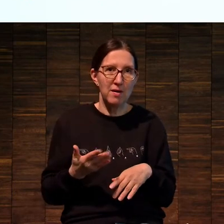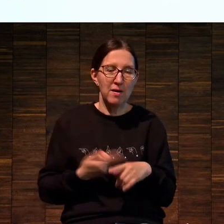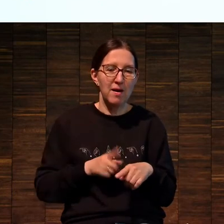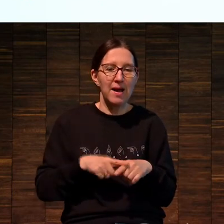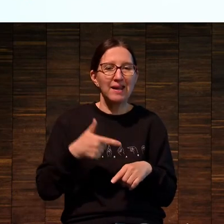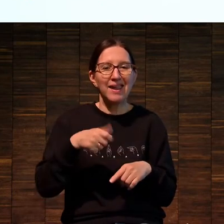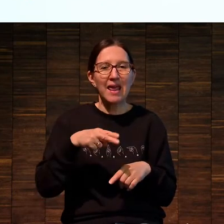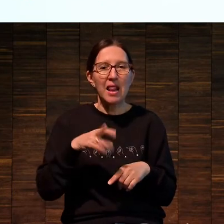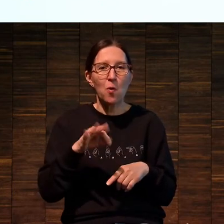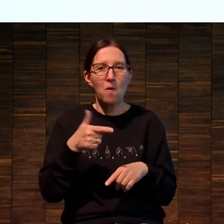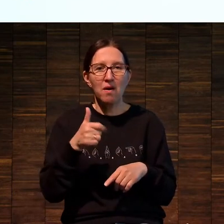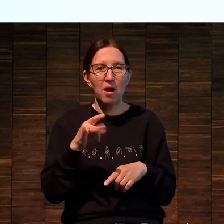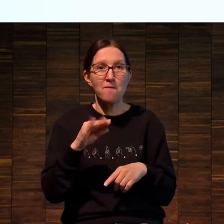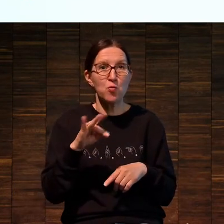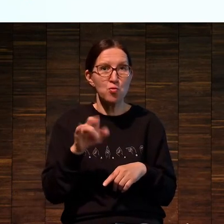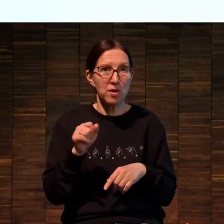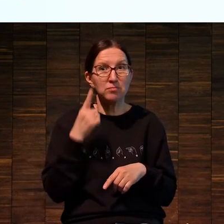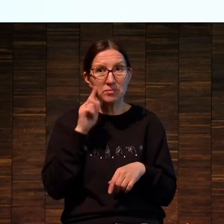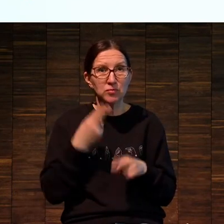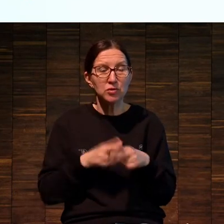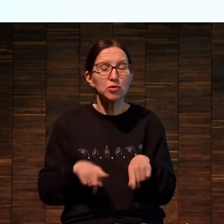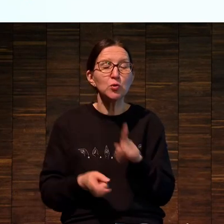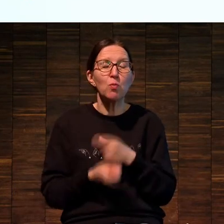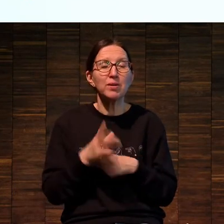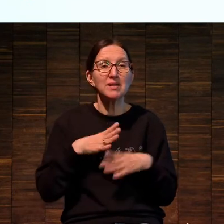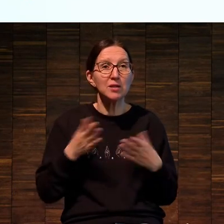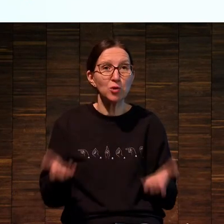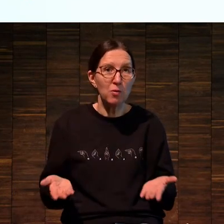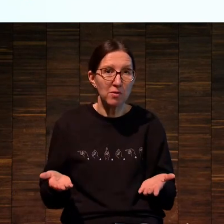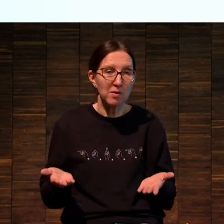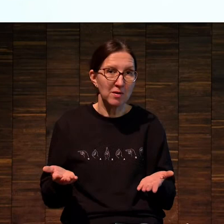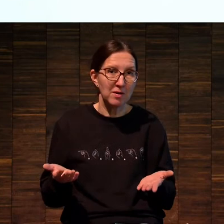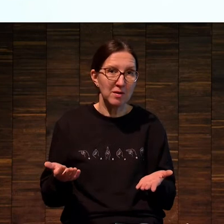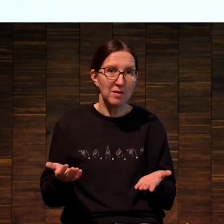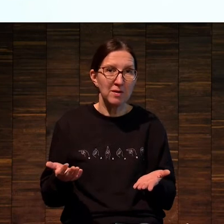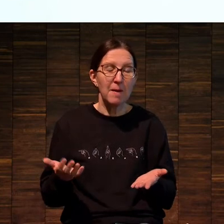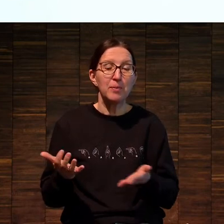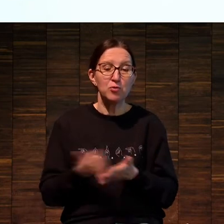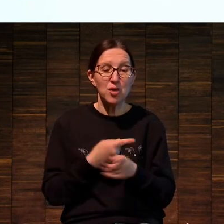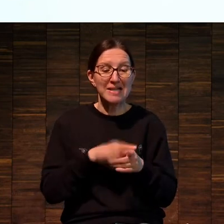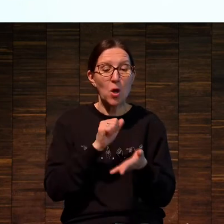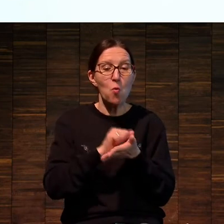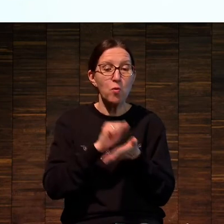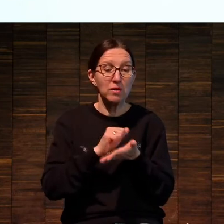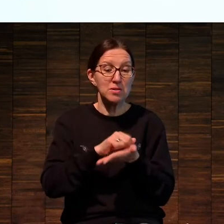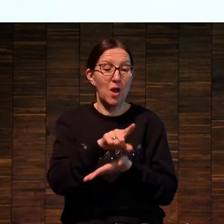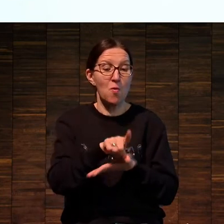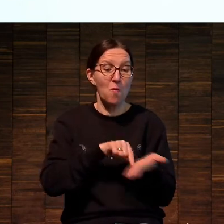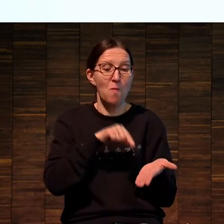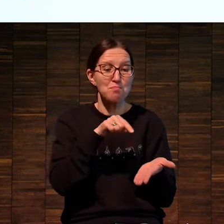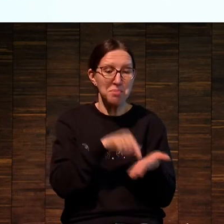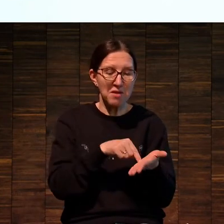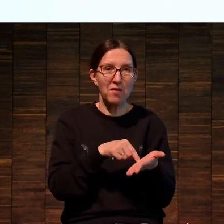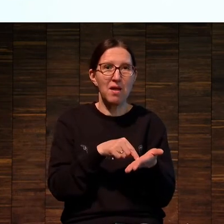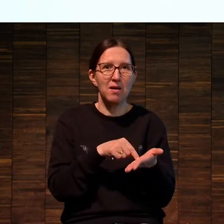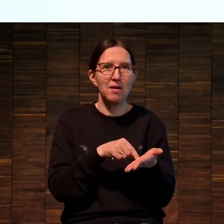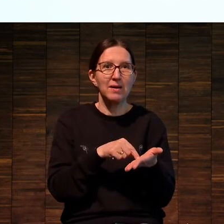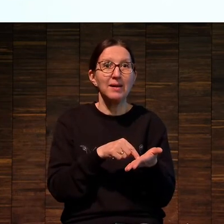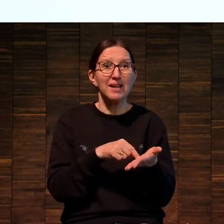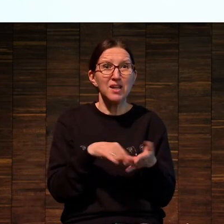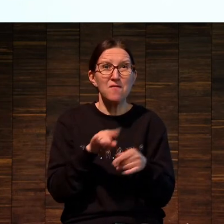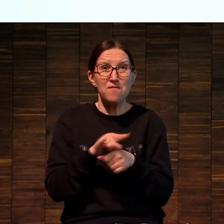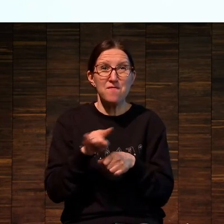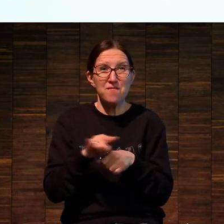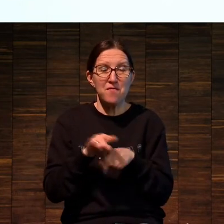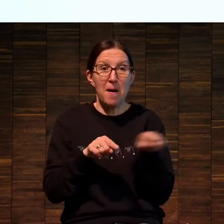гелиогравюру, вы знаете, что произошло, да? Эти оттиски скопировали, и появилось такое количество